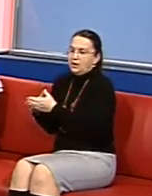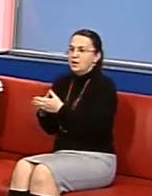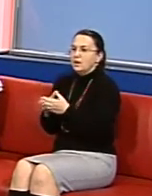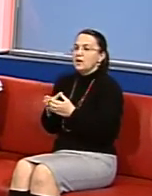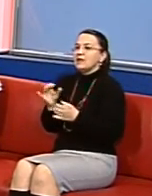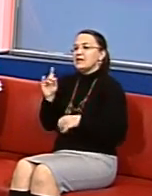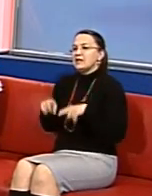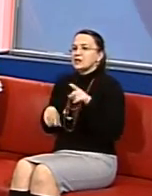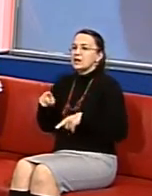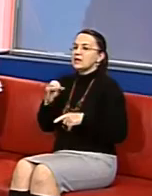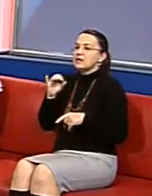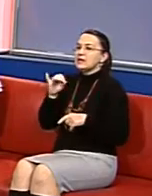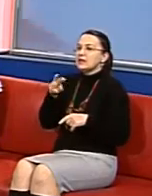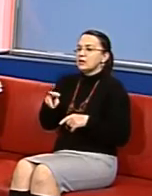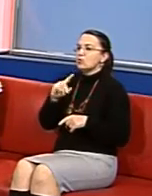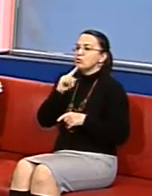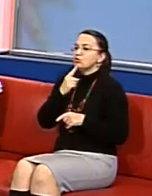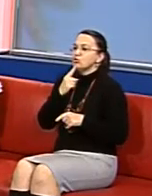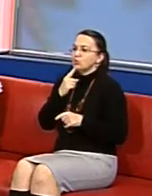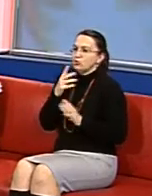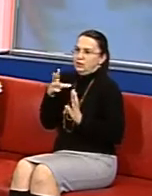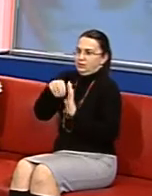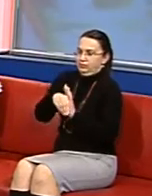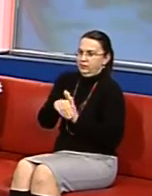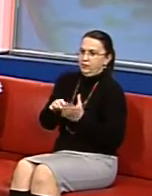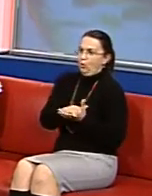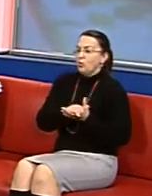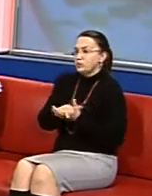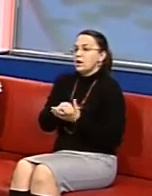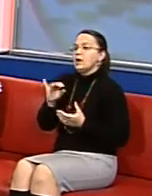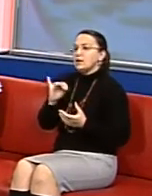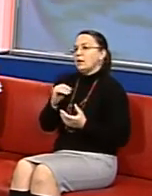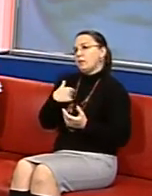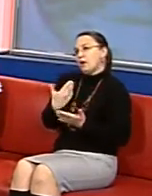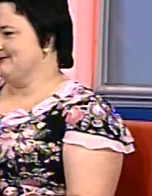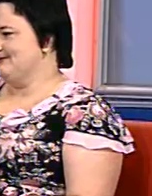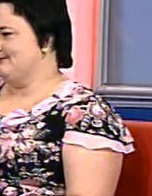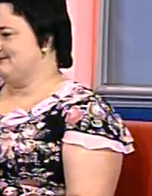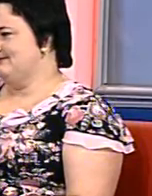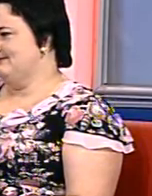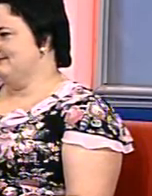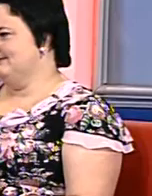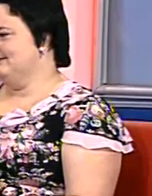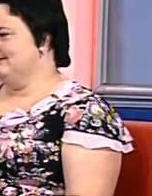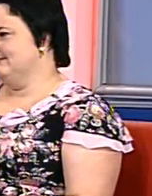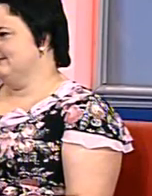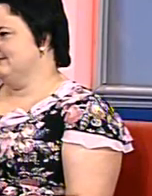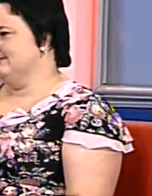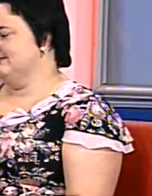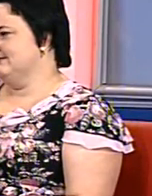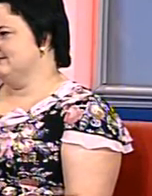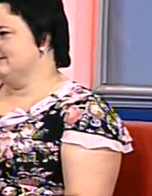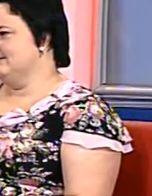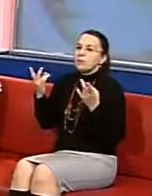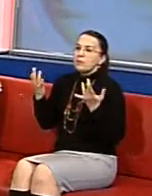їм дуже складно соціалізуватися І мені здається, що на сьогоднішній день покликання нашого суспільства, адже ми